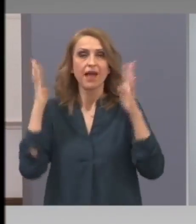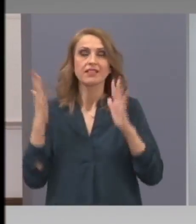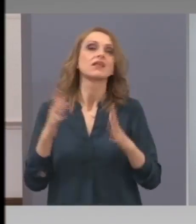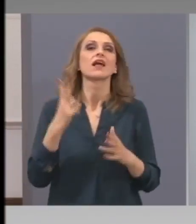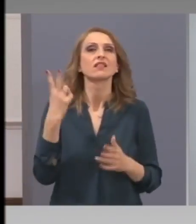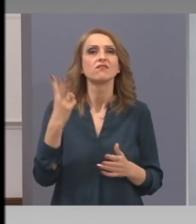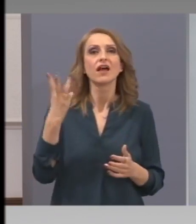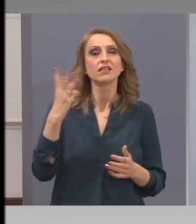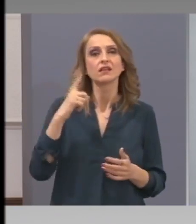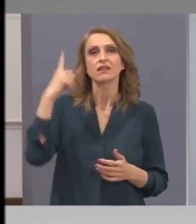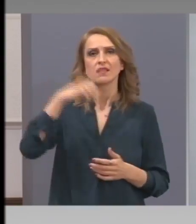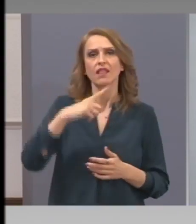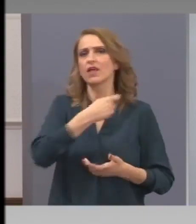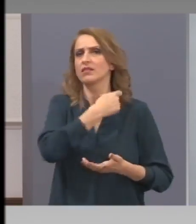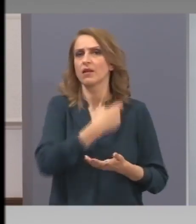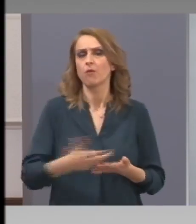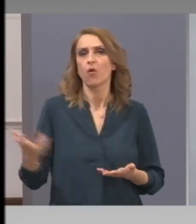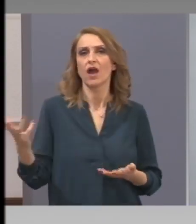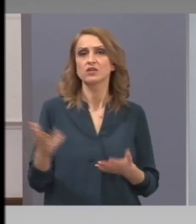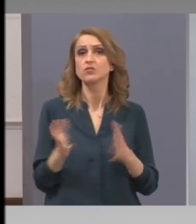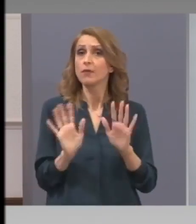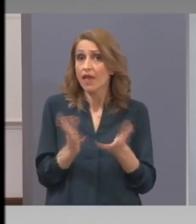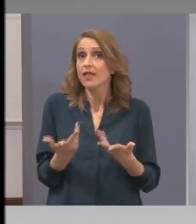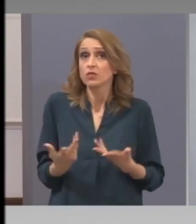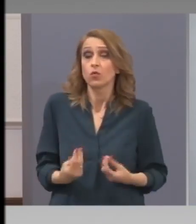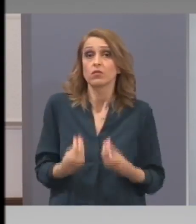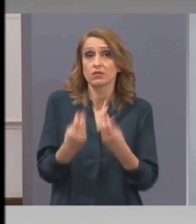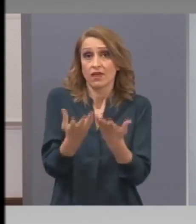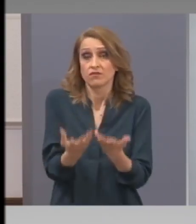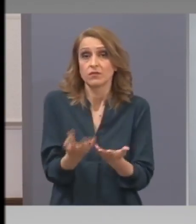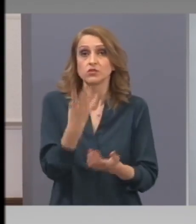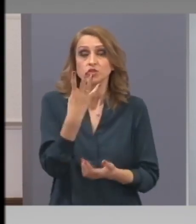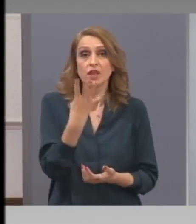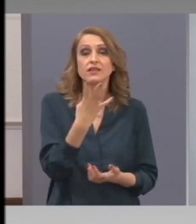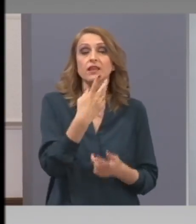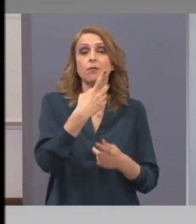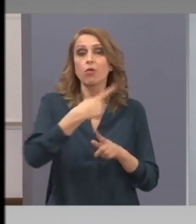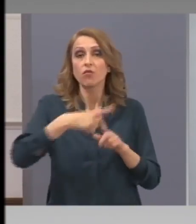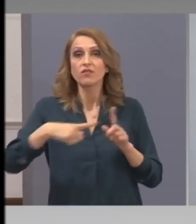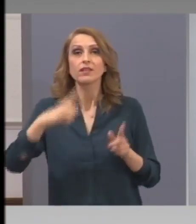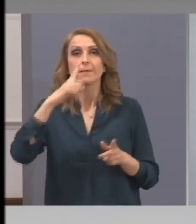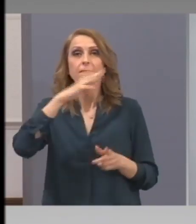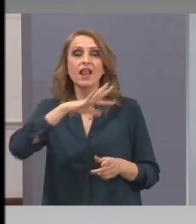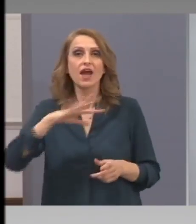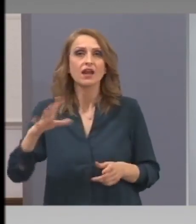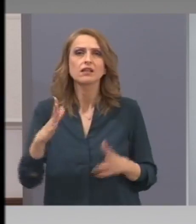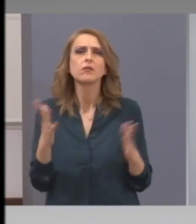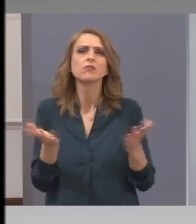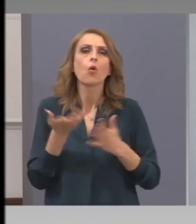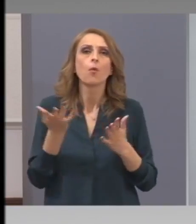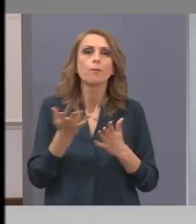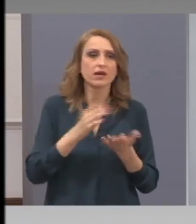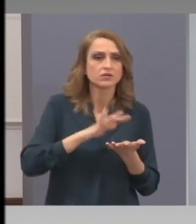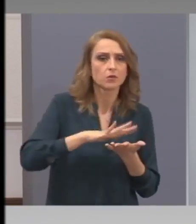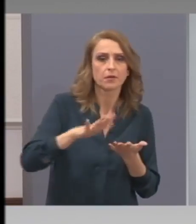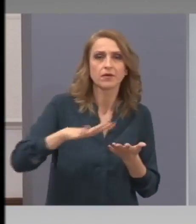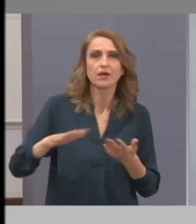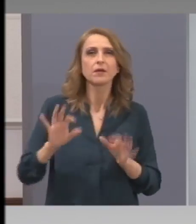похарчим. Ето, 4,5 милиарда те ще изтечат, ще видите колко бързо. Схемата на 60 на 40